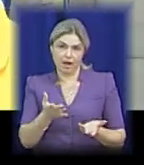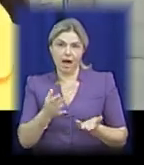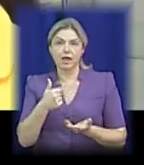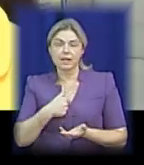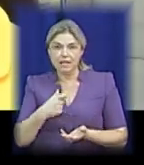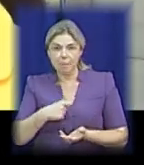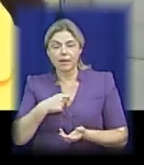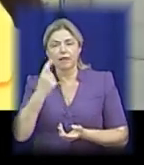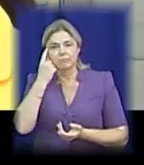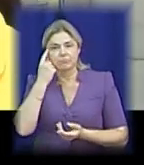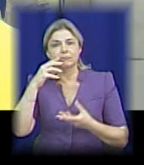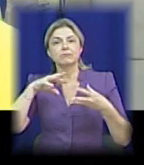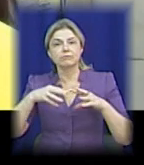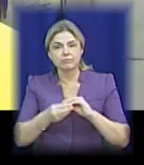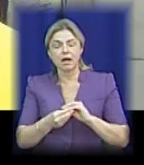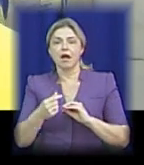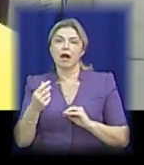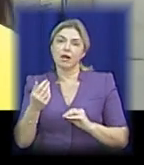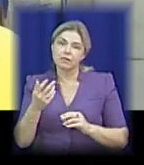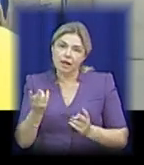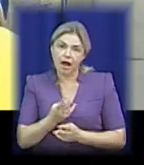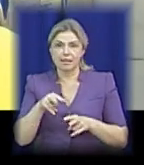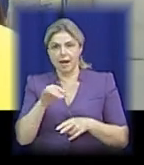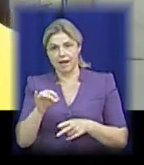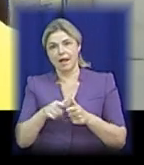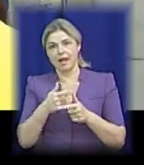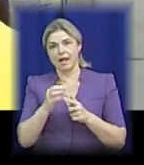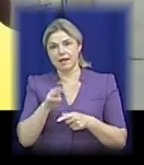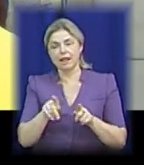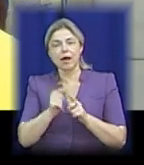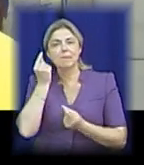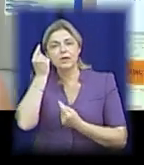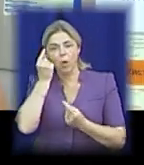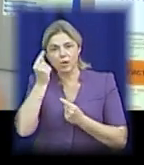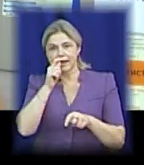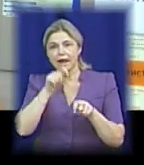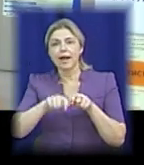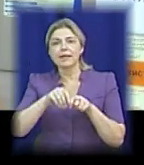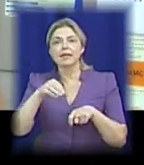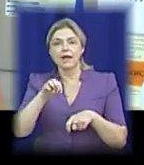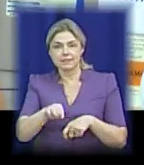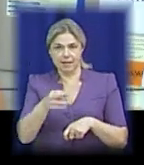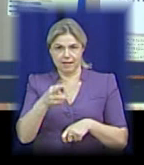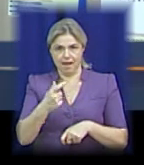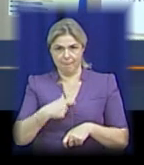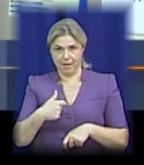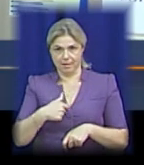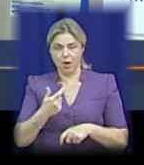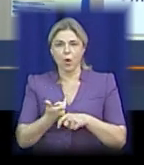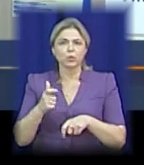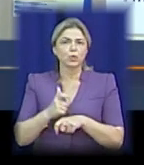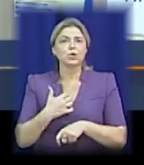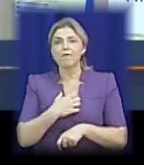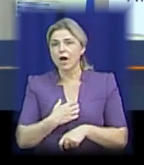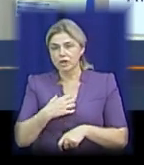себе зробила висновок, варто чи ні. Це був такий, якби психологічний тест для мене». «Я думаю, дуже